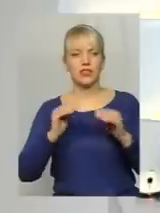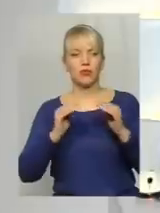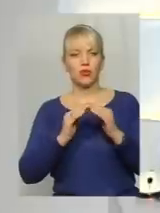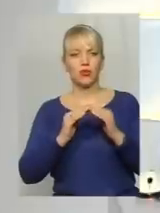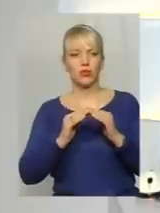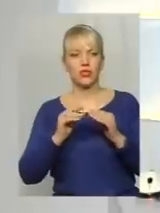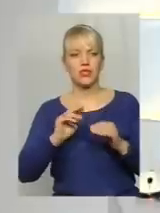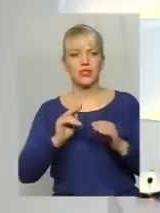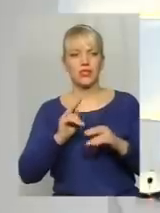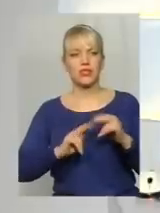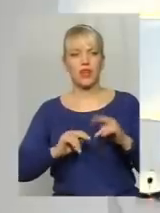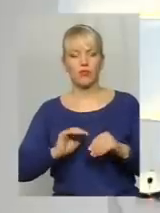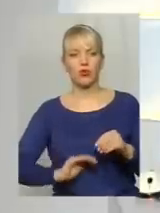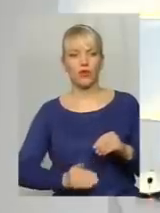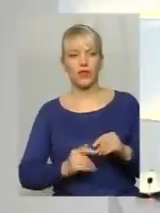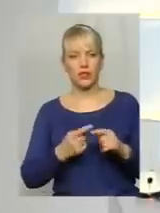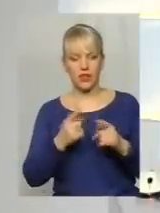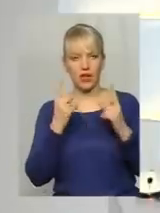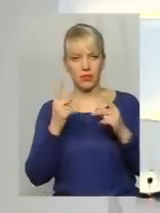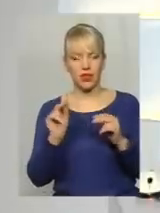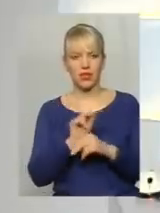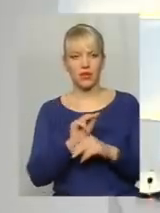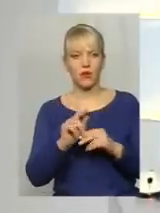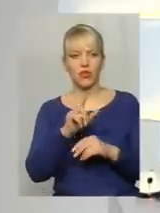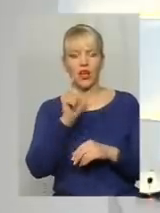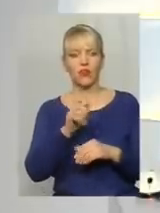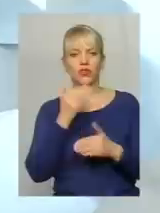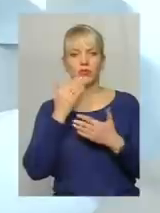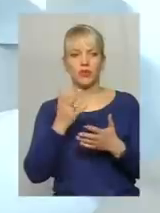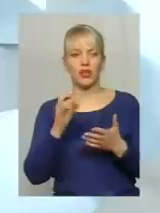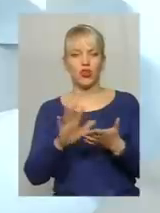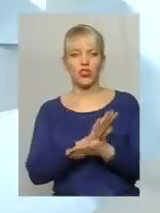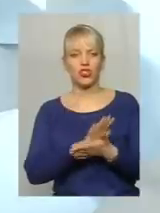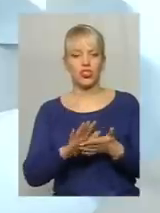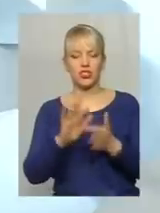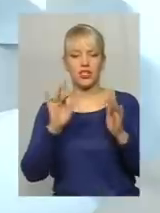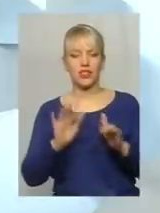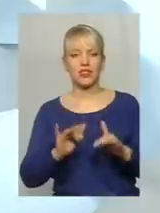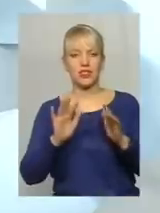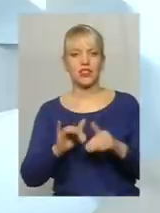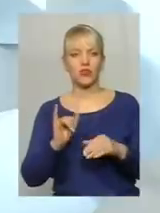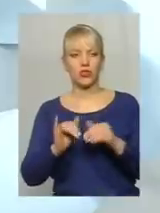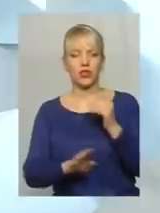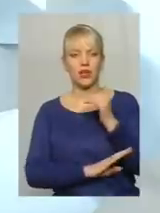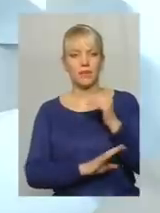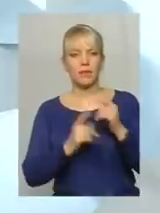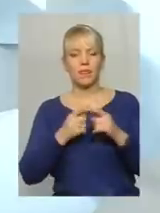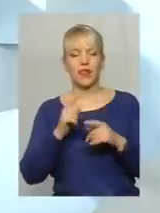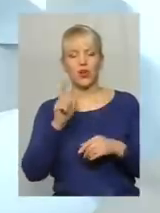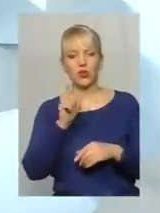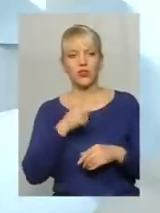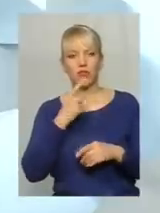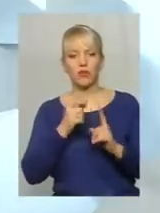Я перепрошую, це капітальний ремонт. Людина розказує про речі, про